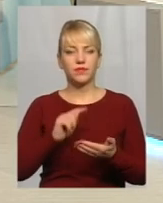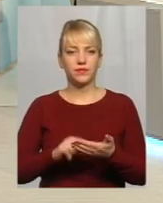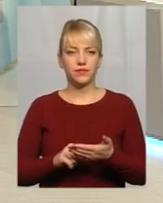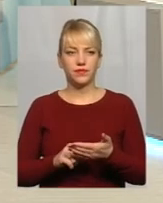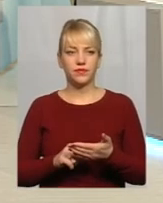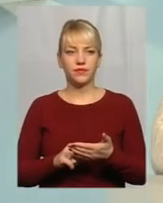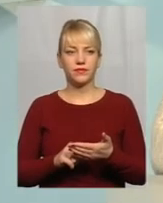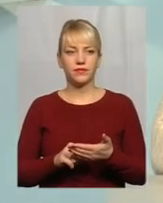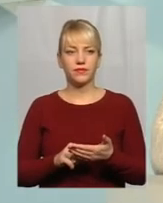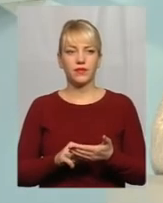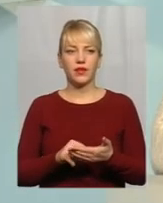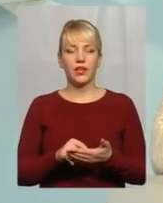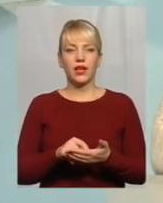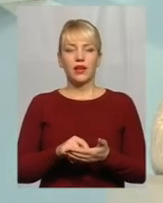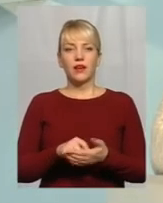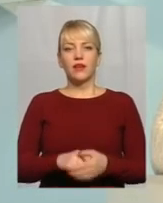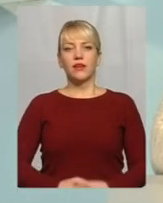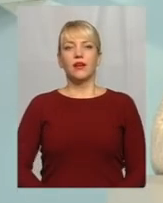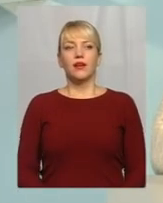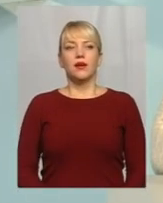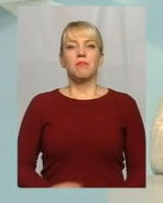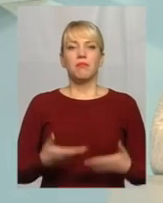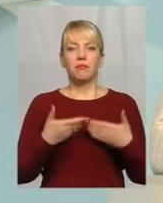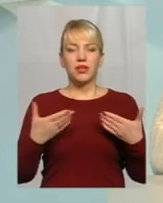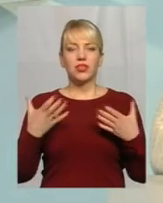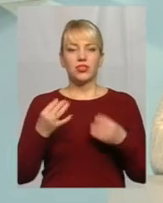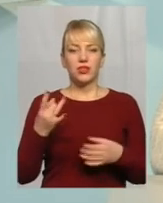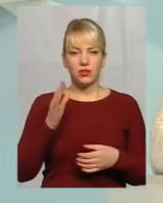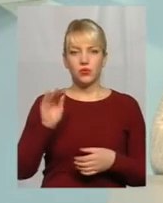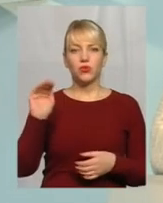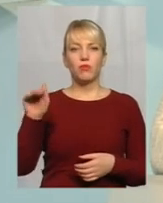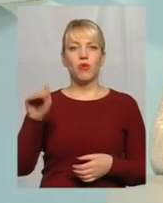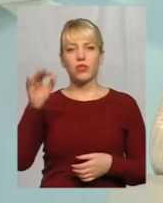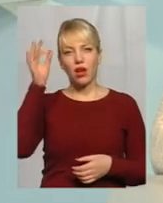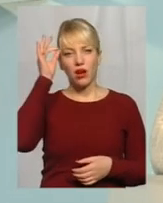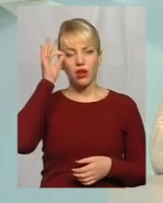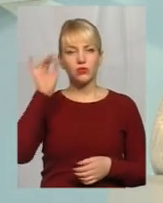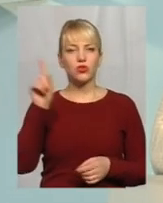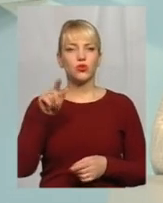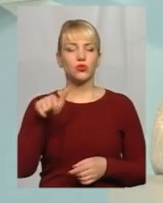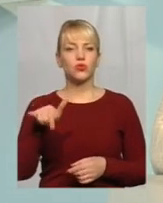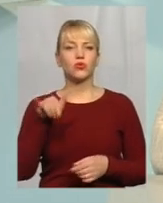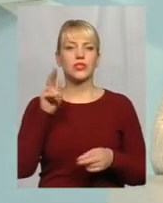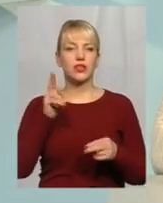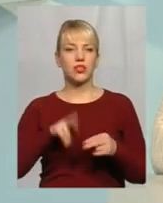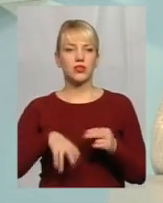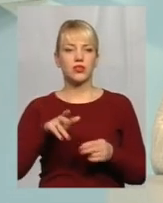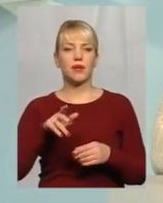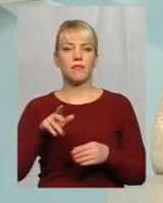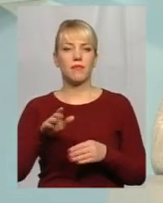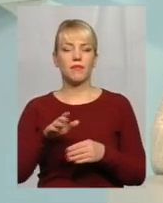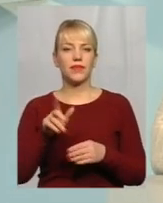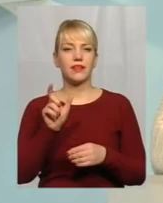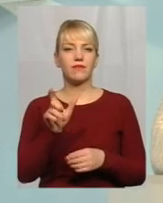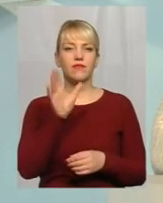Ну, скажімо так, ми ще раз будемо нагадувати людині, що в нього закінчився міжповірачний інтервал